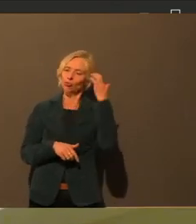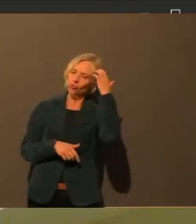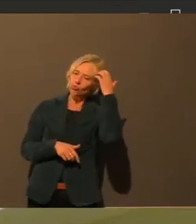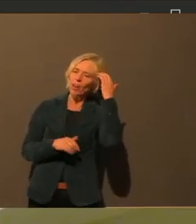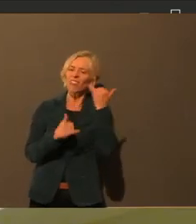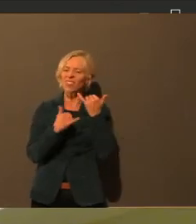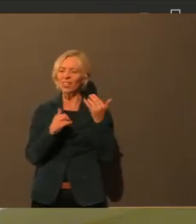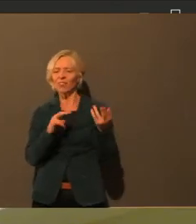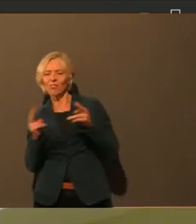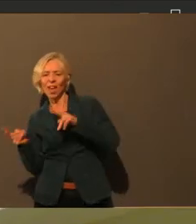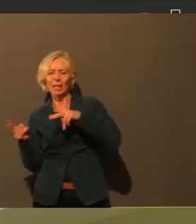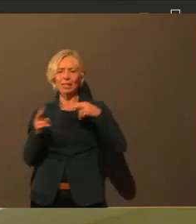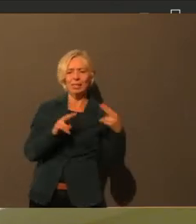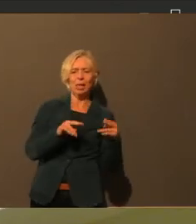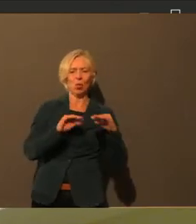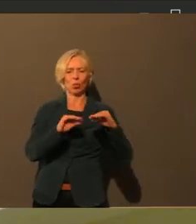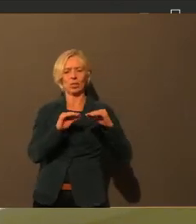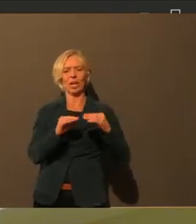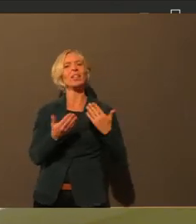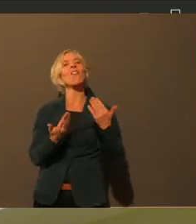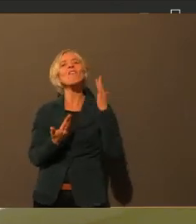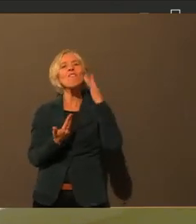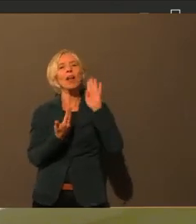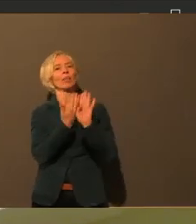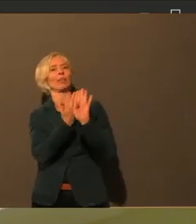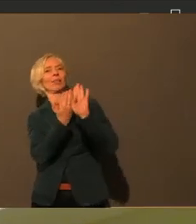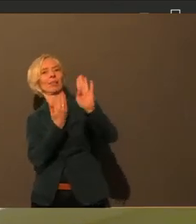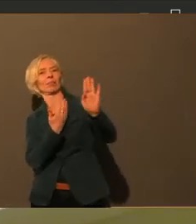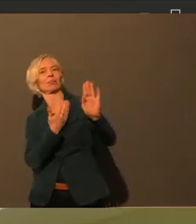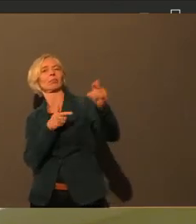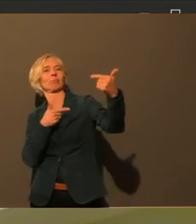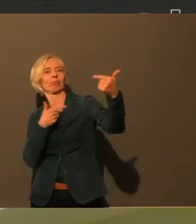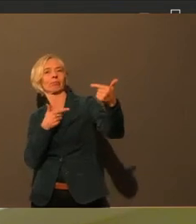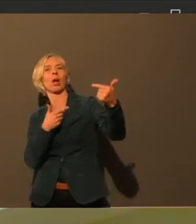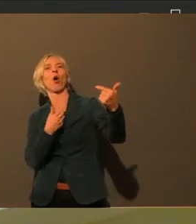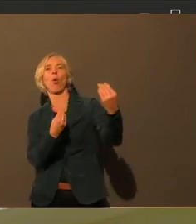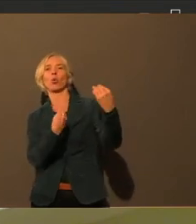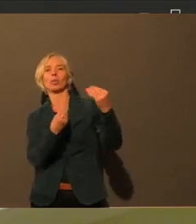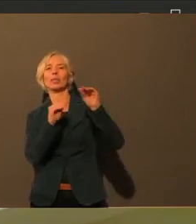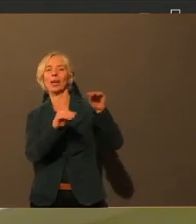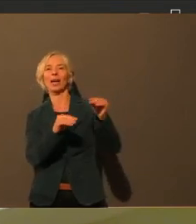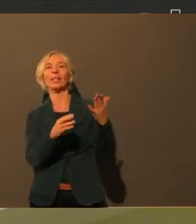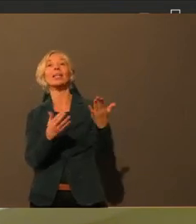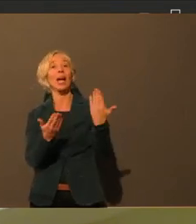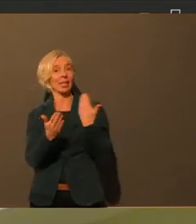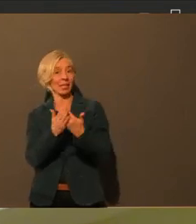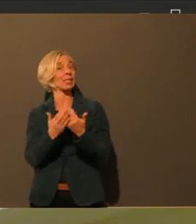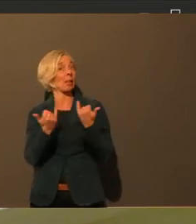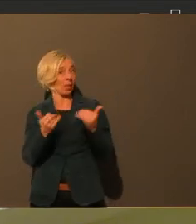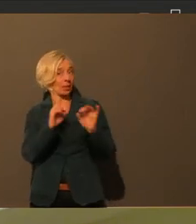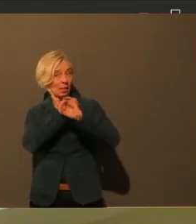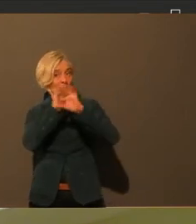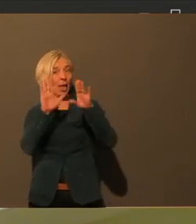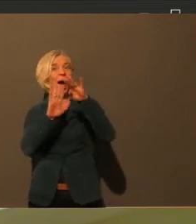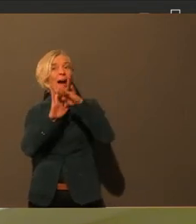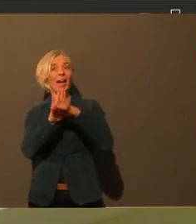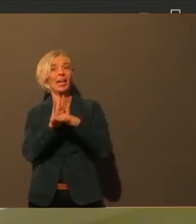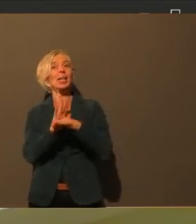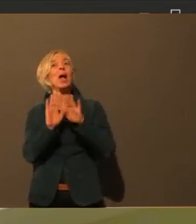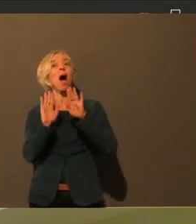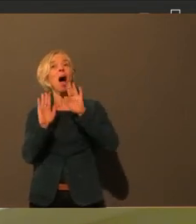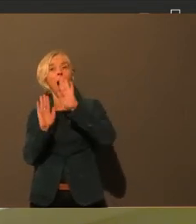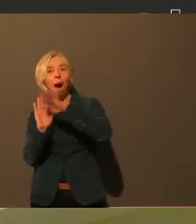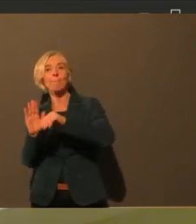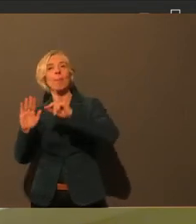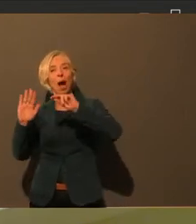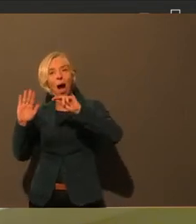Und in diesen Regelungen gibt es natürlich speziell für Jahrgangsstufen ab der achten Klasse entsprechende Empfehlungen für die